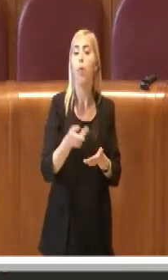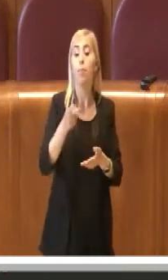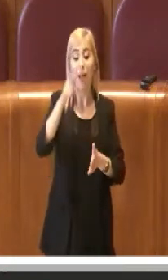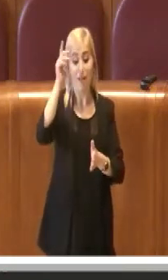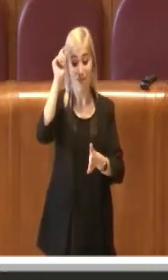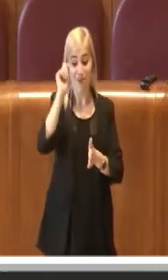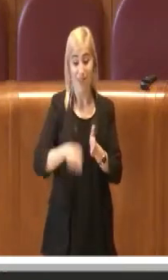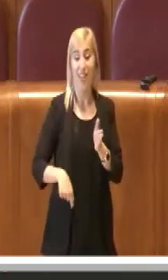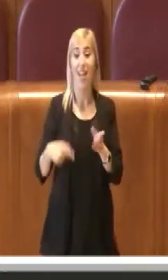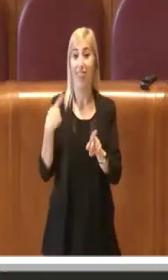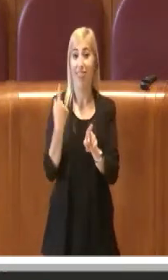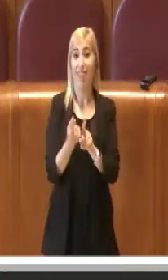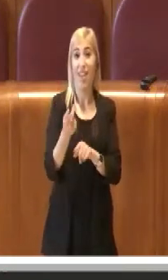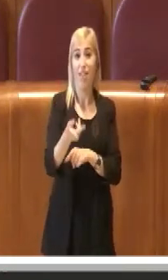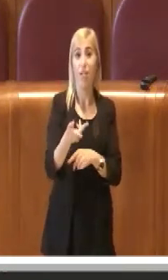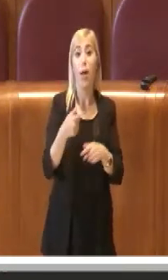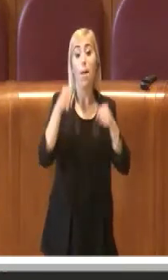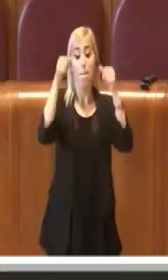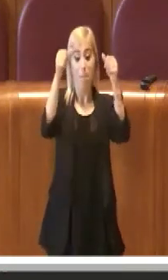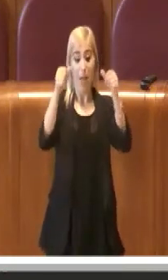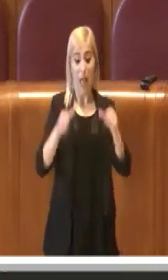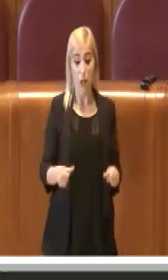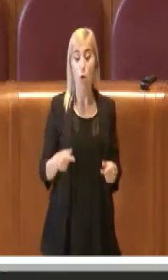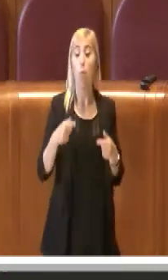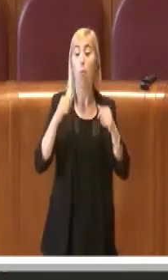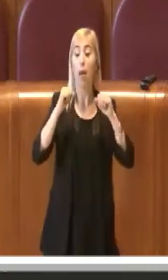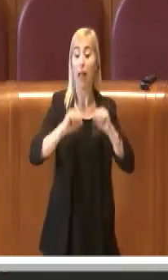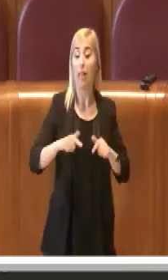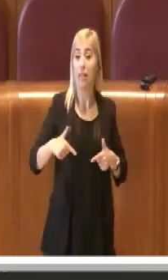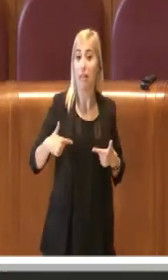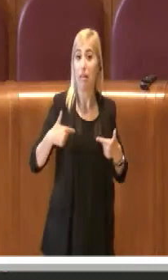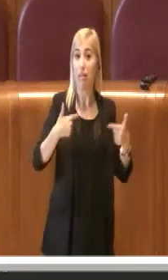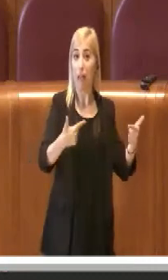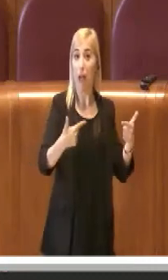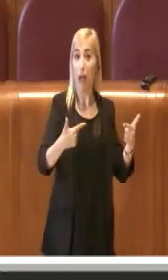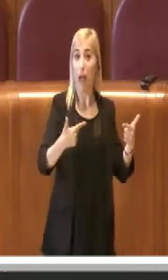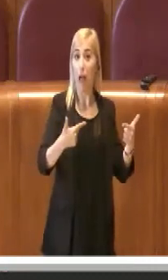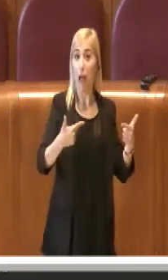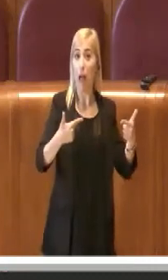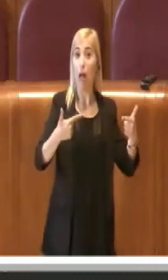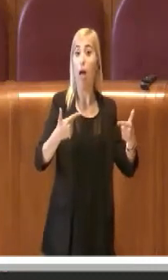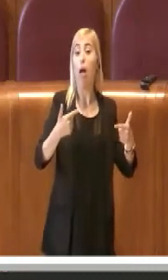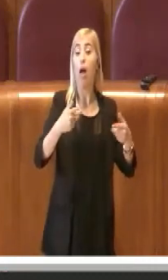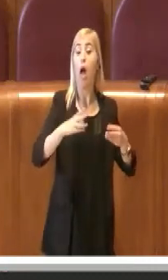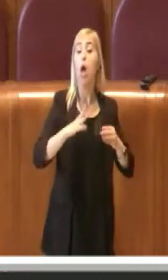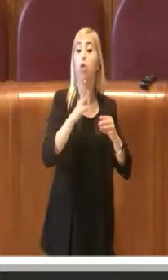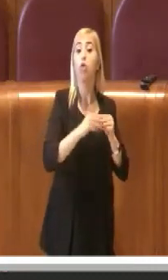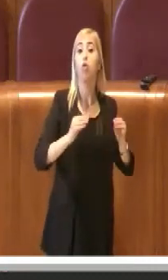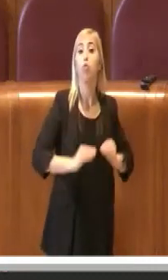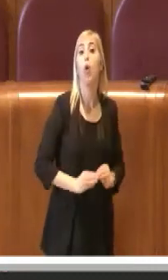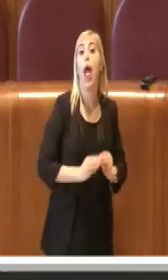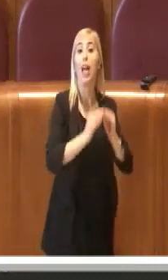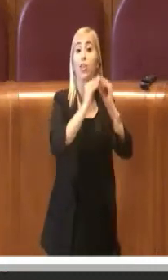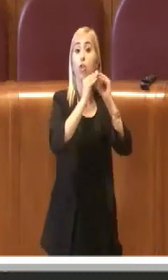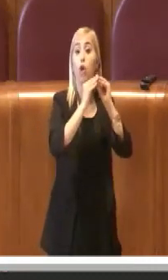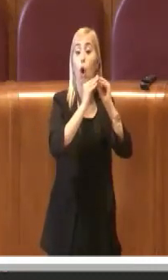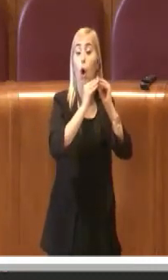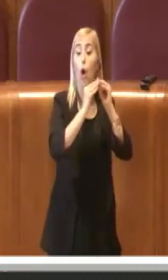da qui a poco il bando per la messa in sicurezza e l'inizio della ristrutturazione di